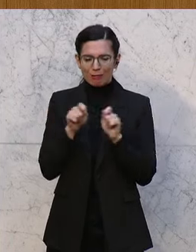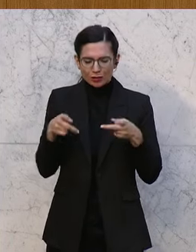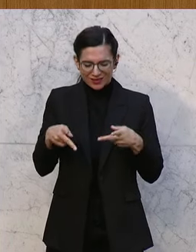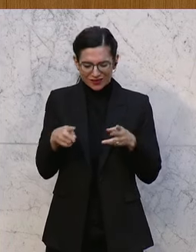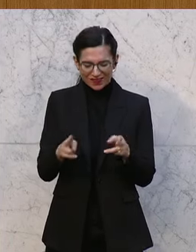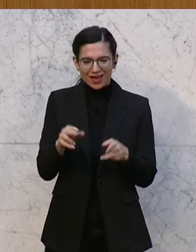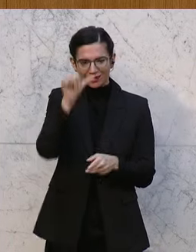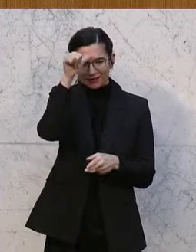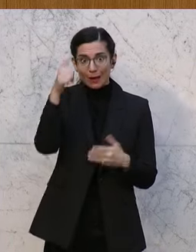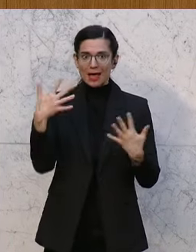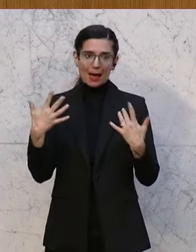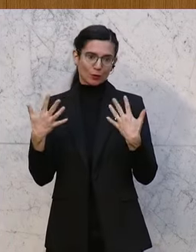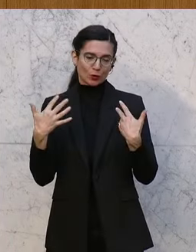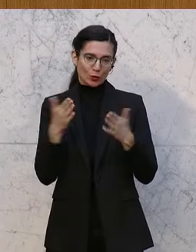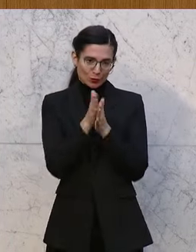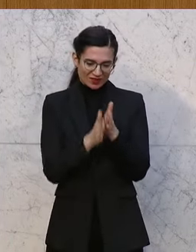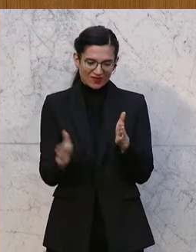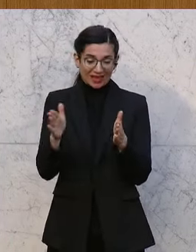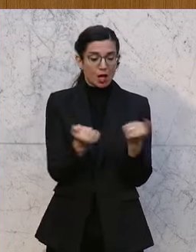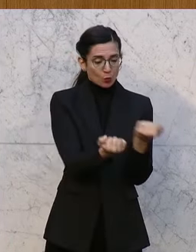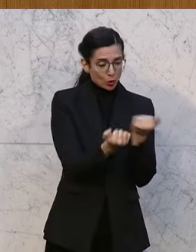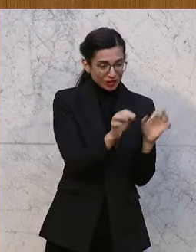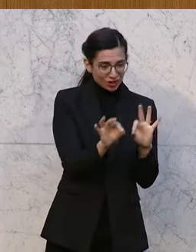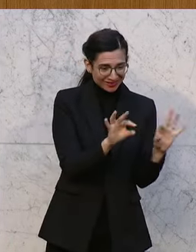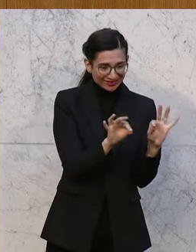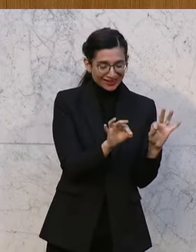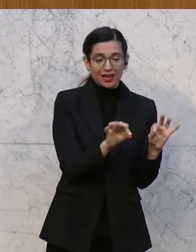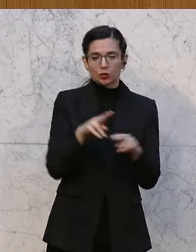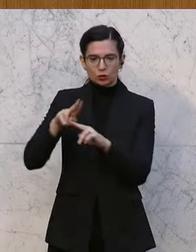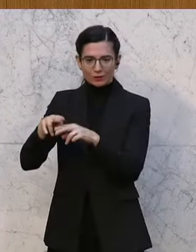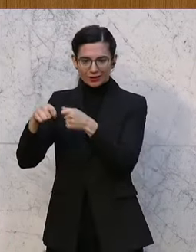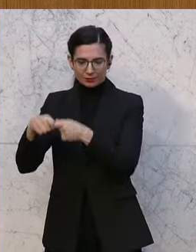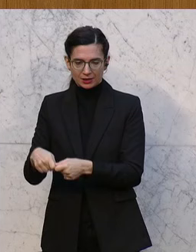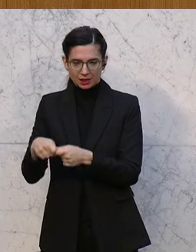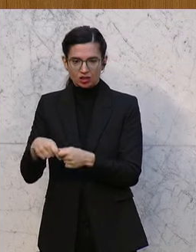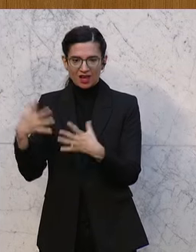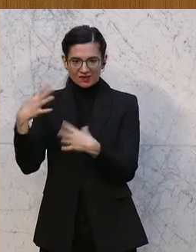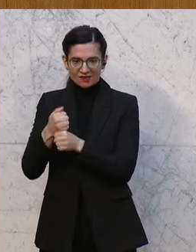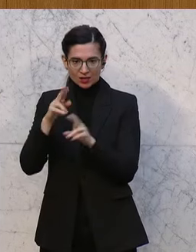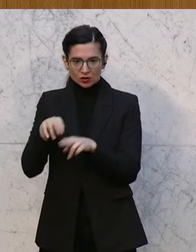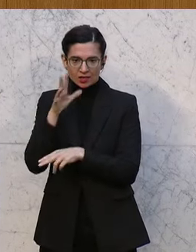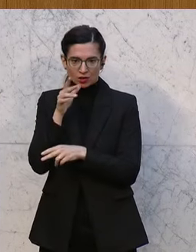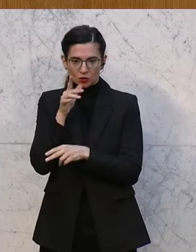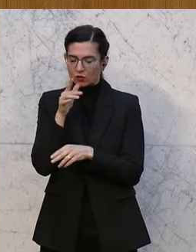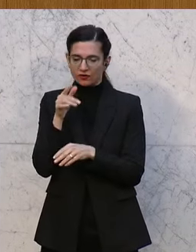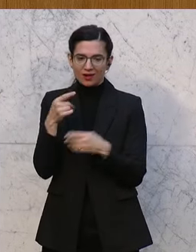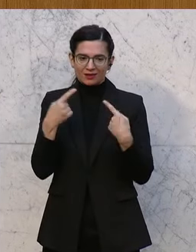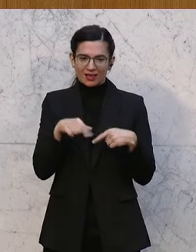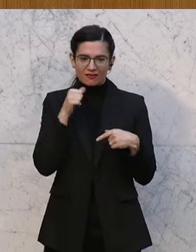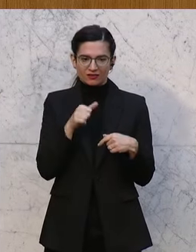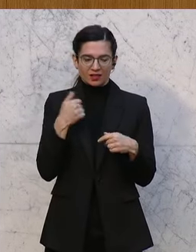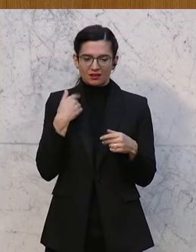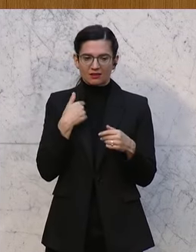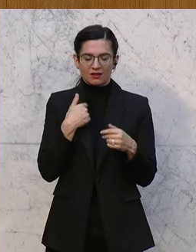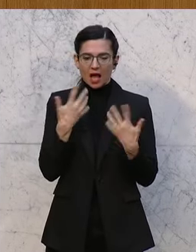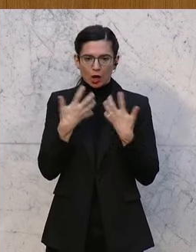also einen Zeitraum zwischen einer politischen Tätigkeit und der Mitgliedschaft im Verfassungsgerichtshof. Das haben wir an